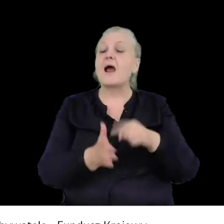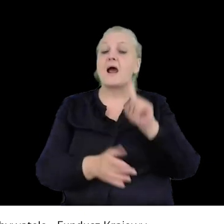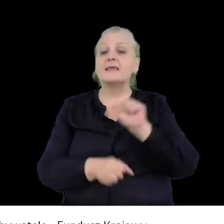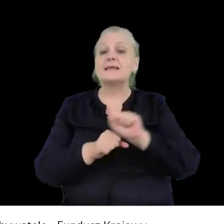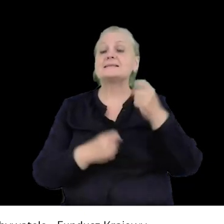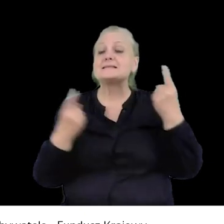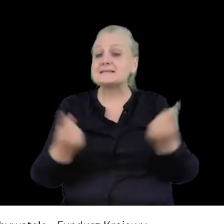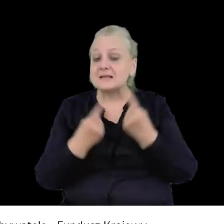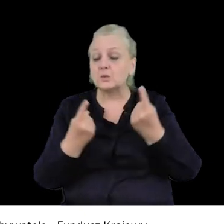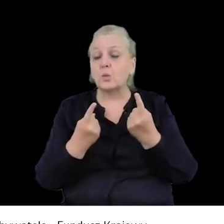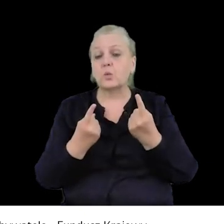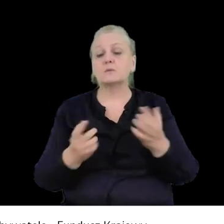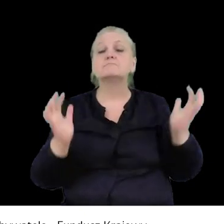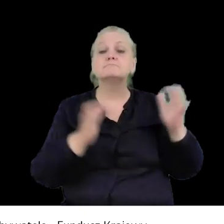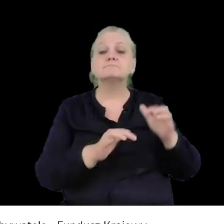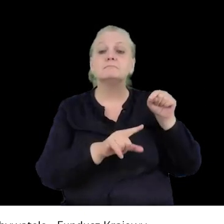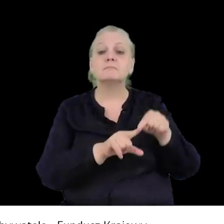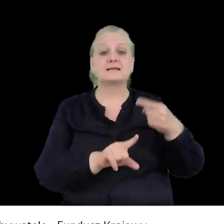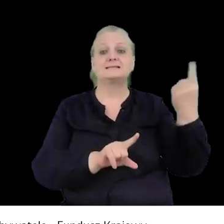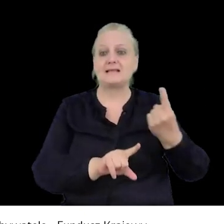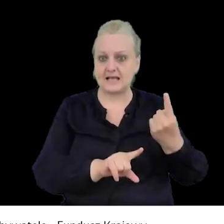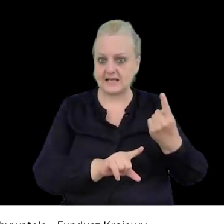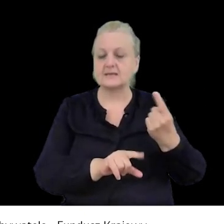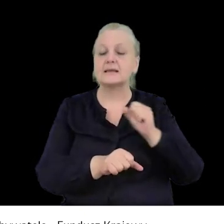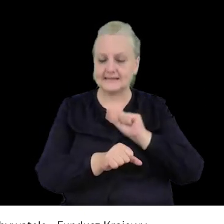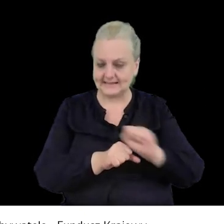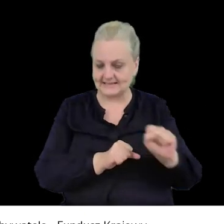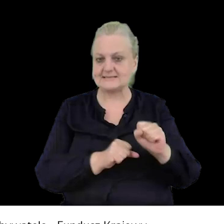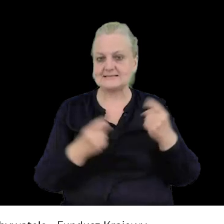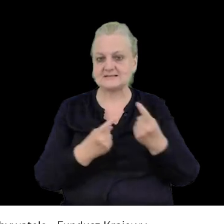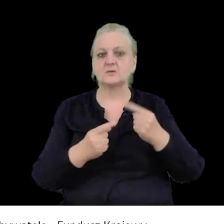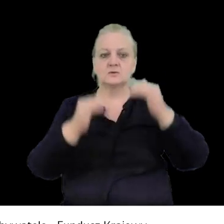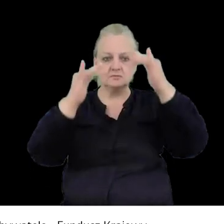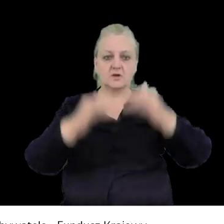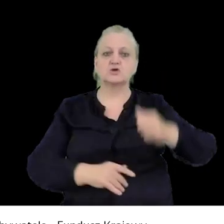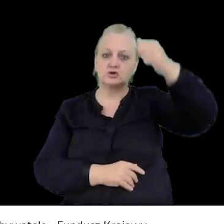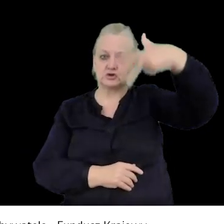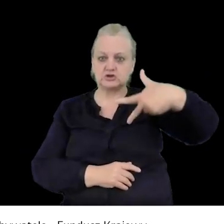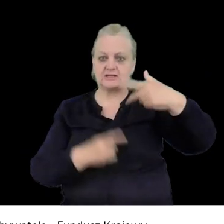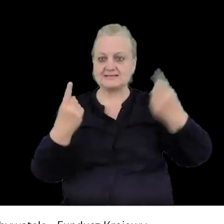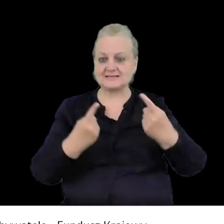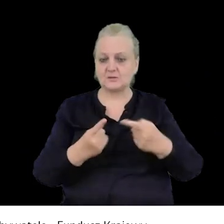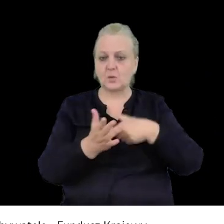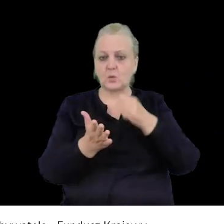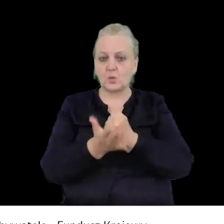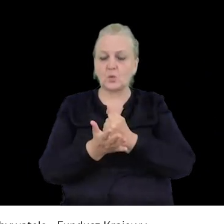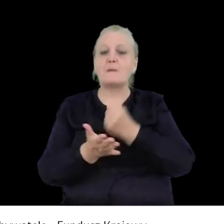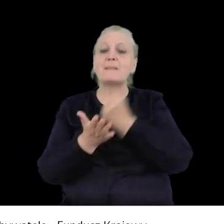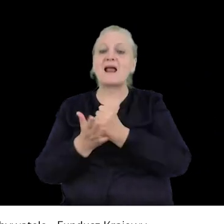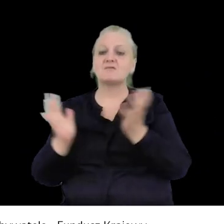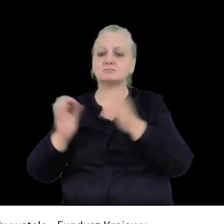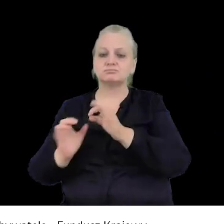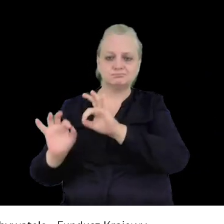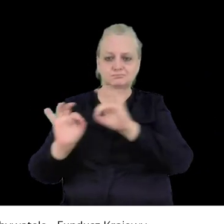zgromadzenie może być zakazane. I tutaj są wypisane trzy przypadki z ustawy o zgromadzeniach,